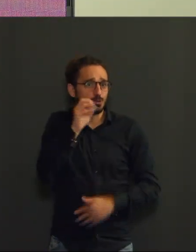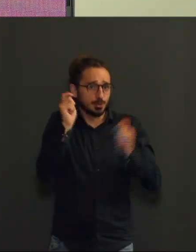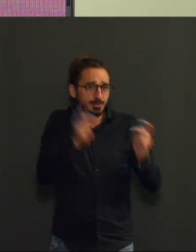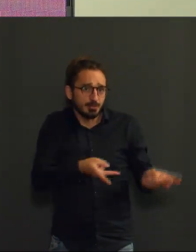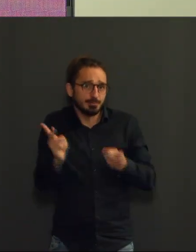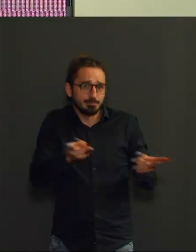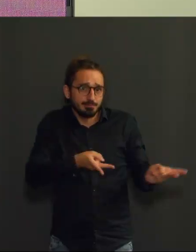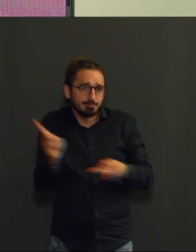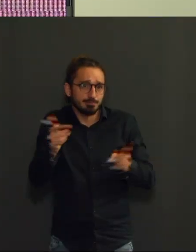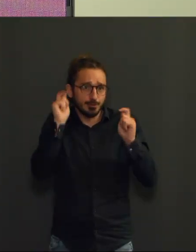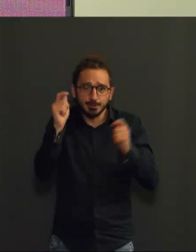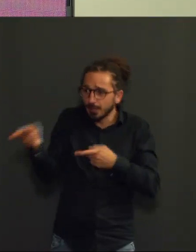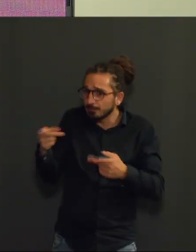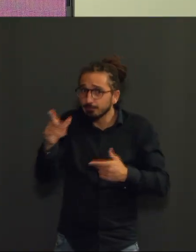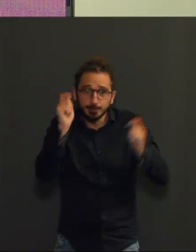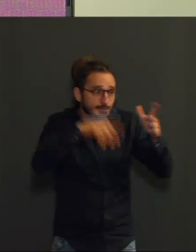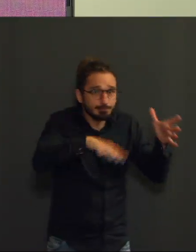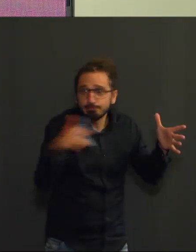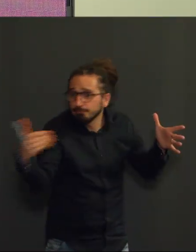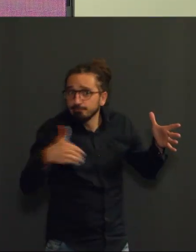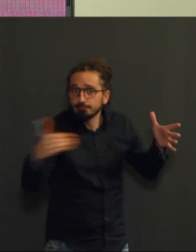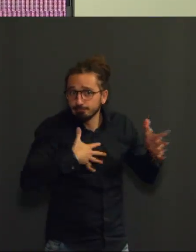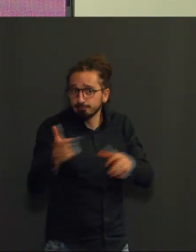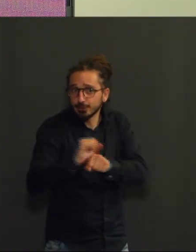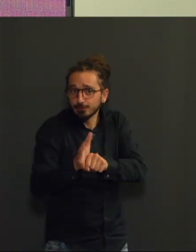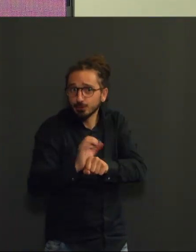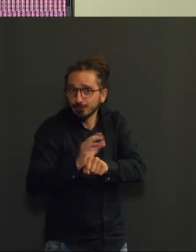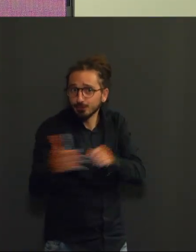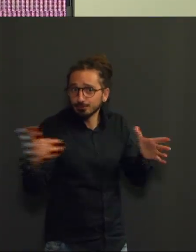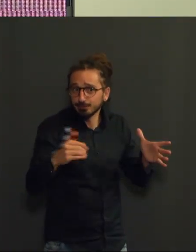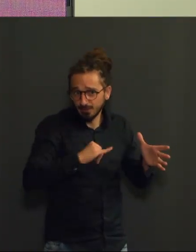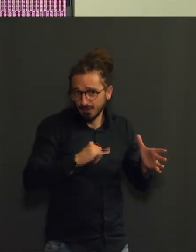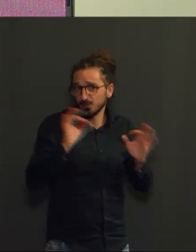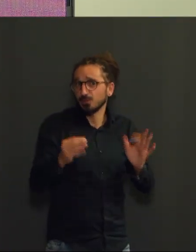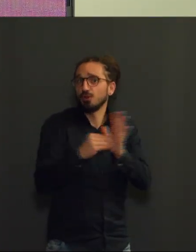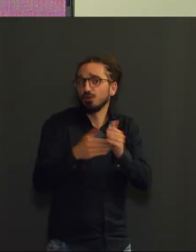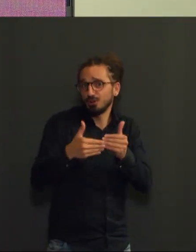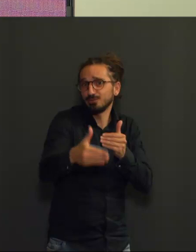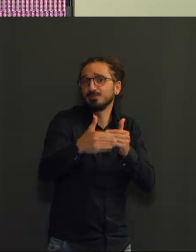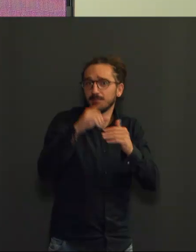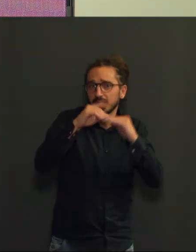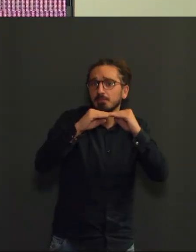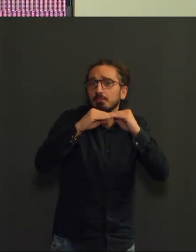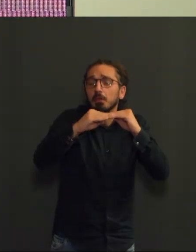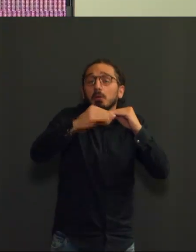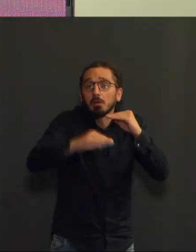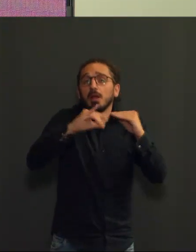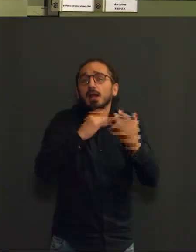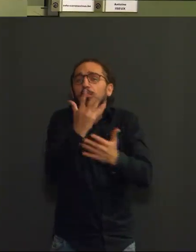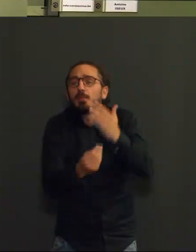explique un certain nombre de paliers et l'absence d'une diminution continue que l'on pourrait bien sûr espérer.